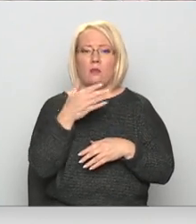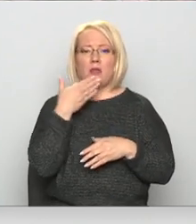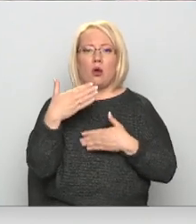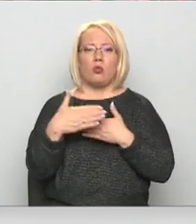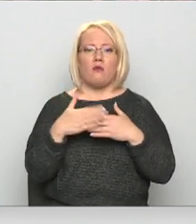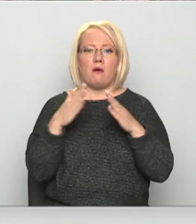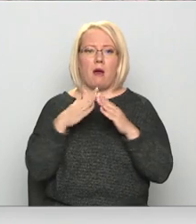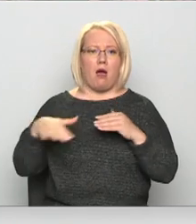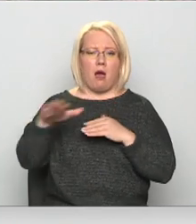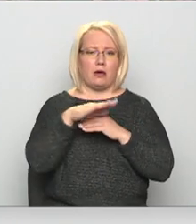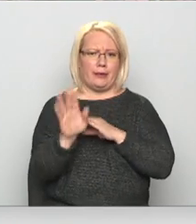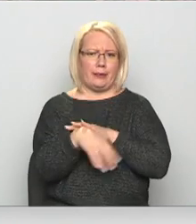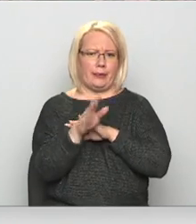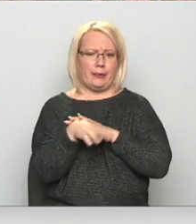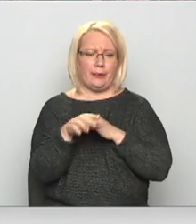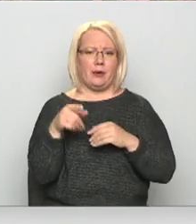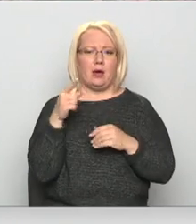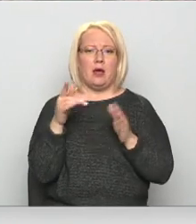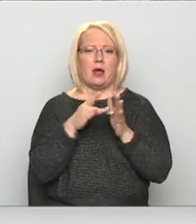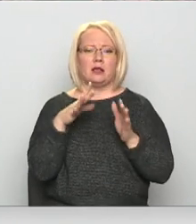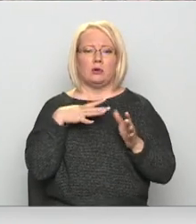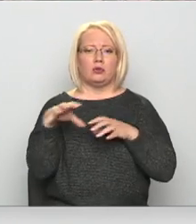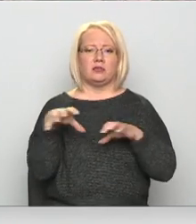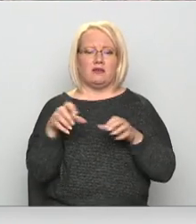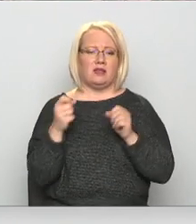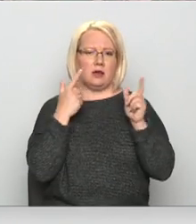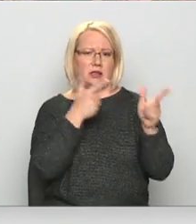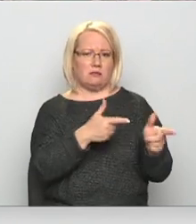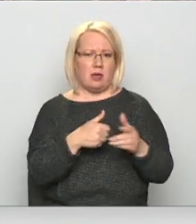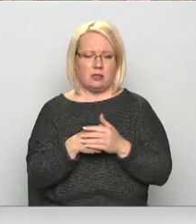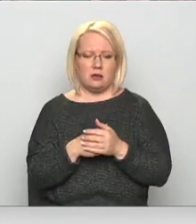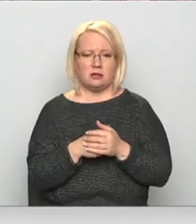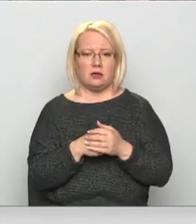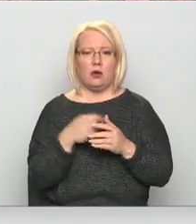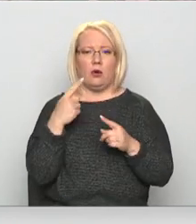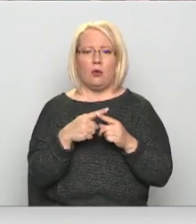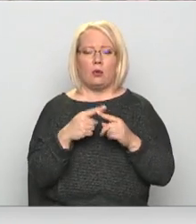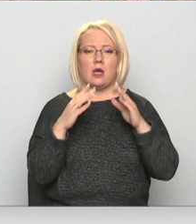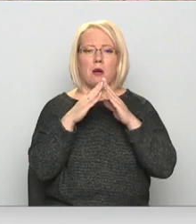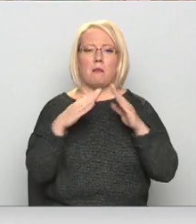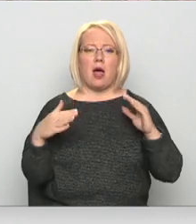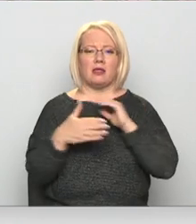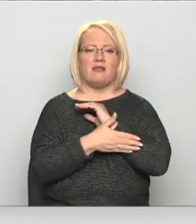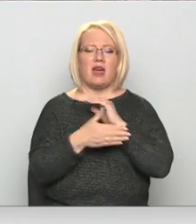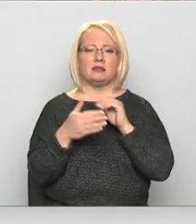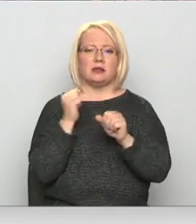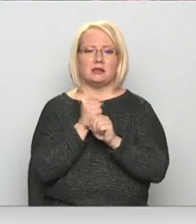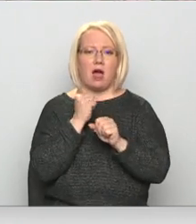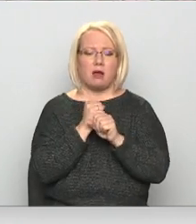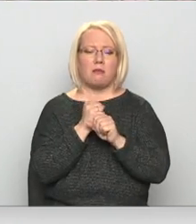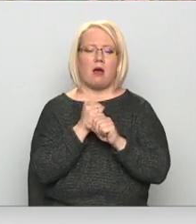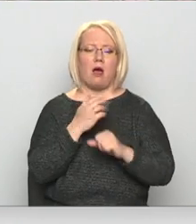māju, tik tu, kāds bija to dzīvnieku, tur izmetis. Patversmes darbādiem žēl nākas